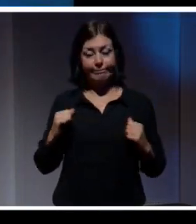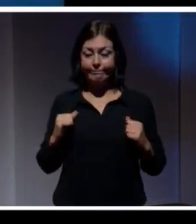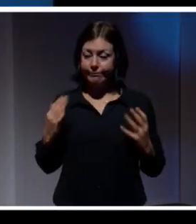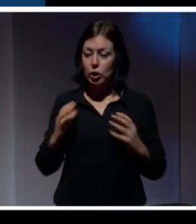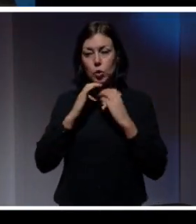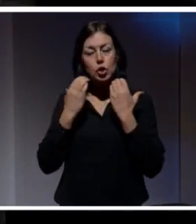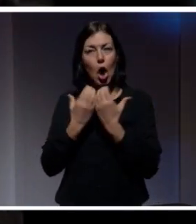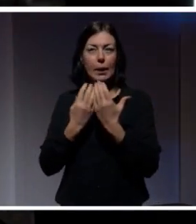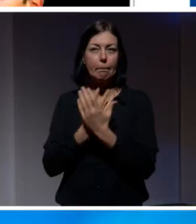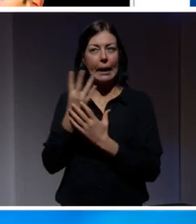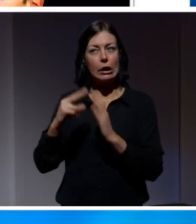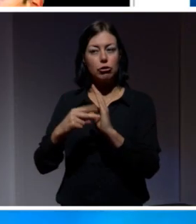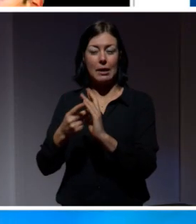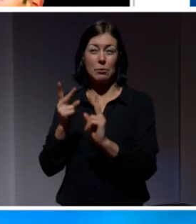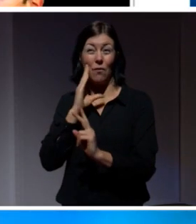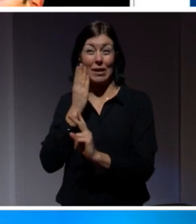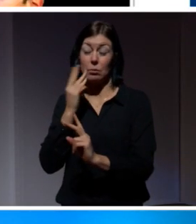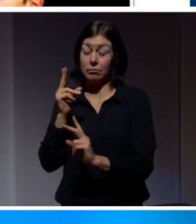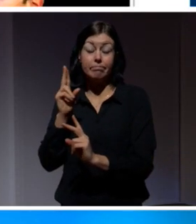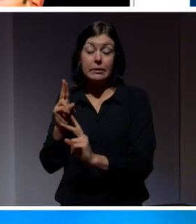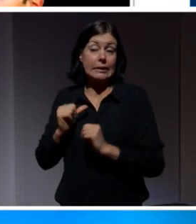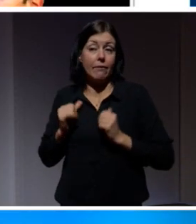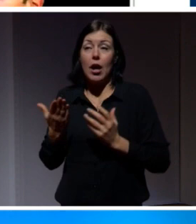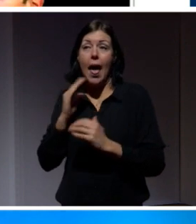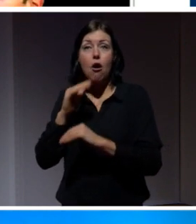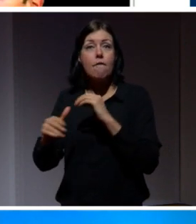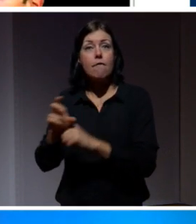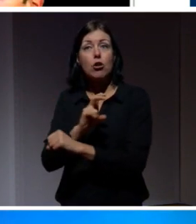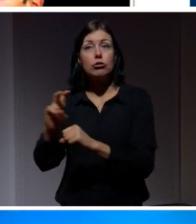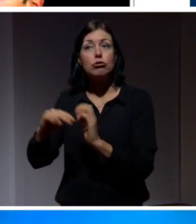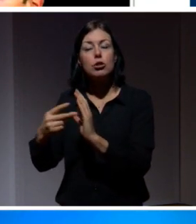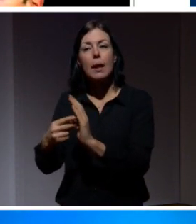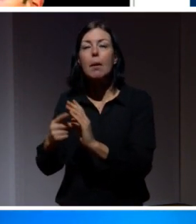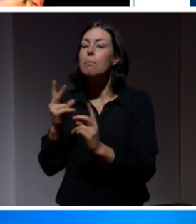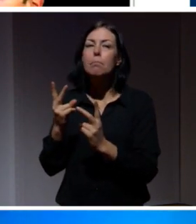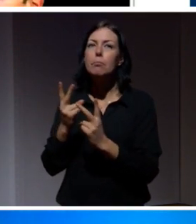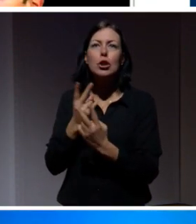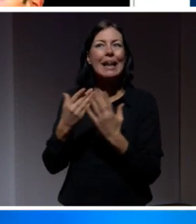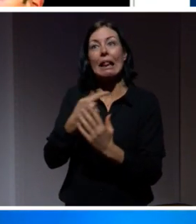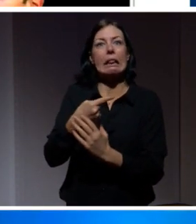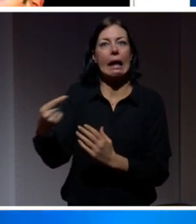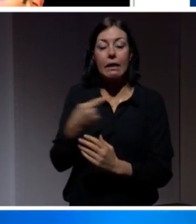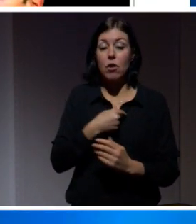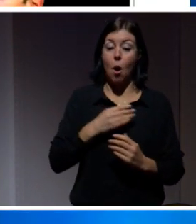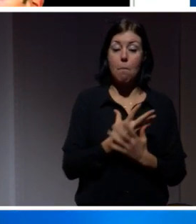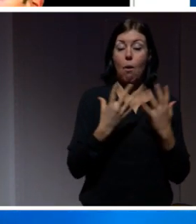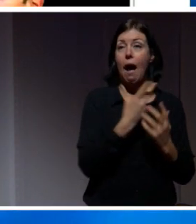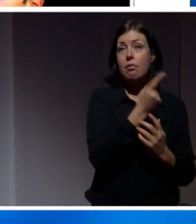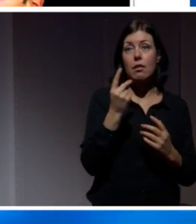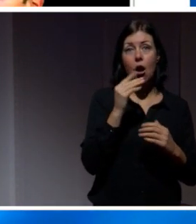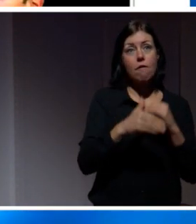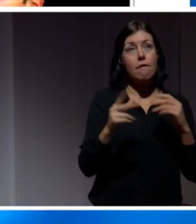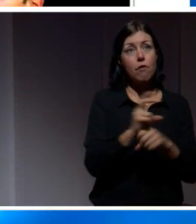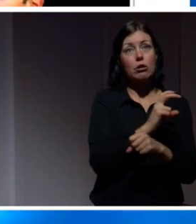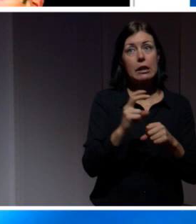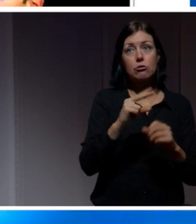är ett övervakningssystem. Det behöver inte nödvändigtvis betyda att det är negativt. Vi har många andra övervakningssystem i samhället som